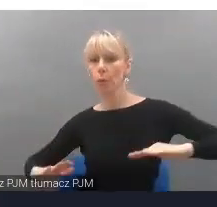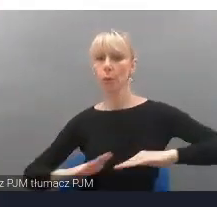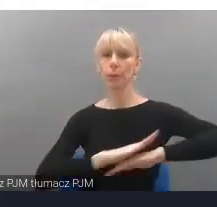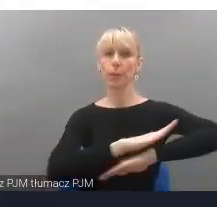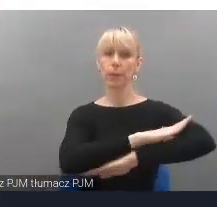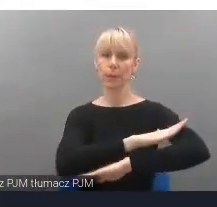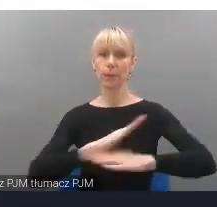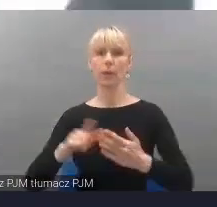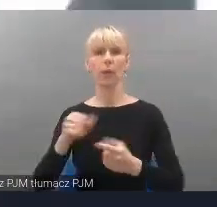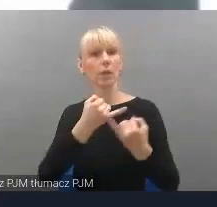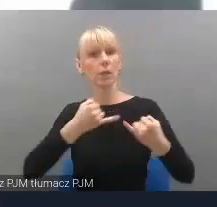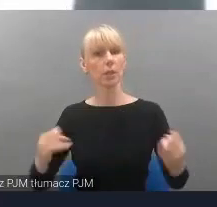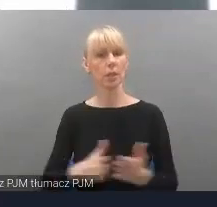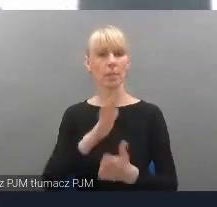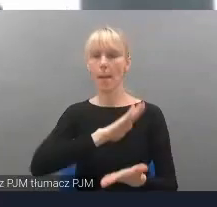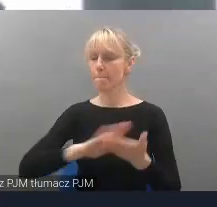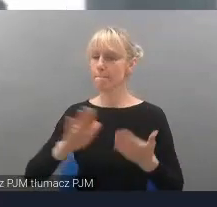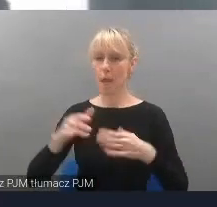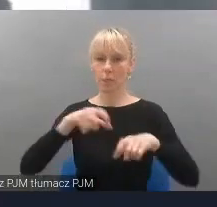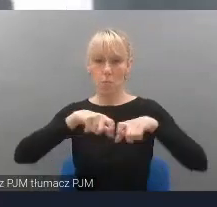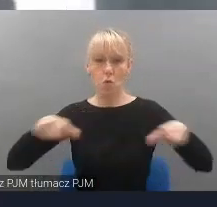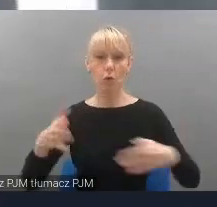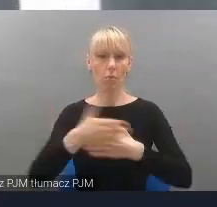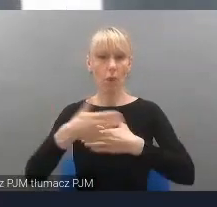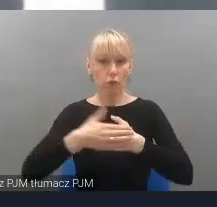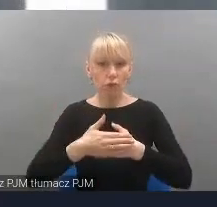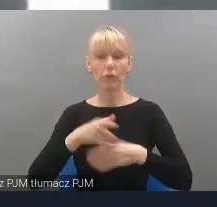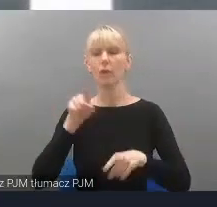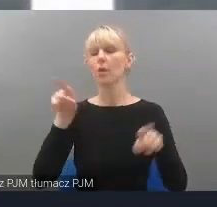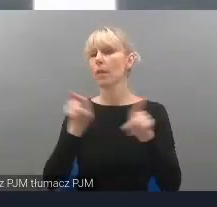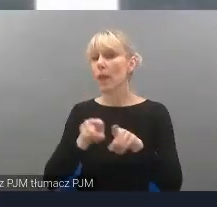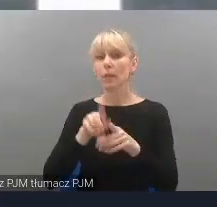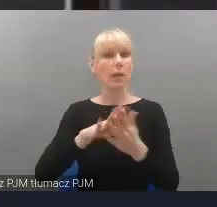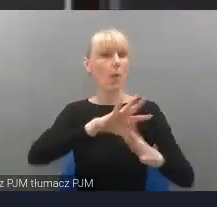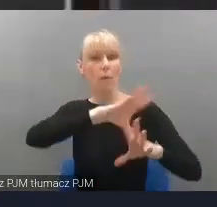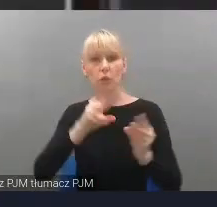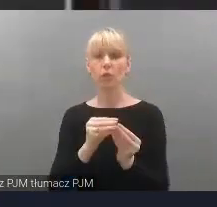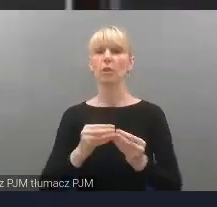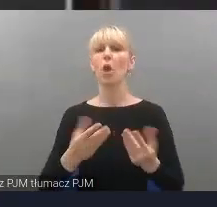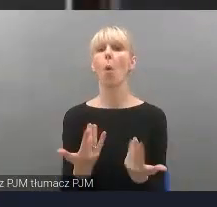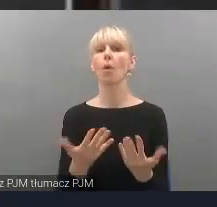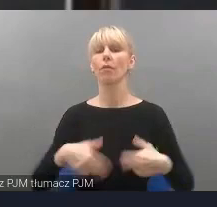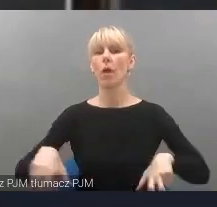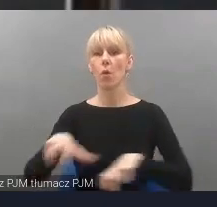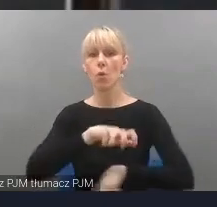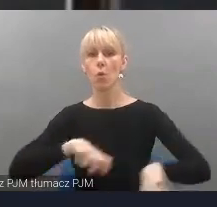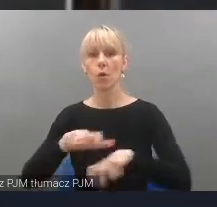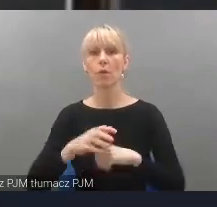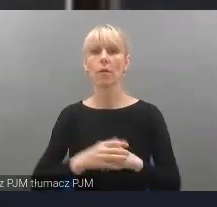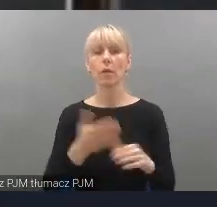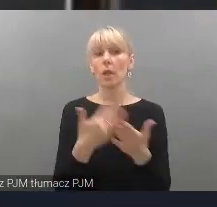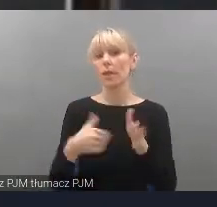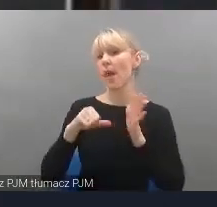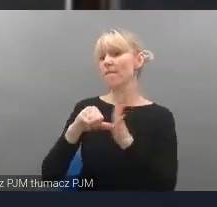wózków, poręczami i bezprogowymi drzwiami i wszystkim tym, co może ułatwić poruszanie. Nic dziwnego, że wycieczka osób ze